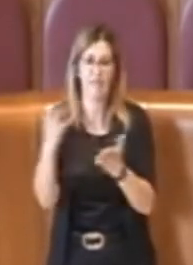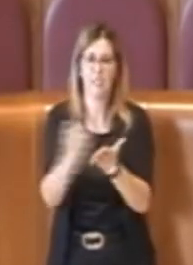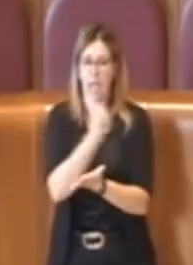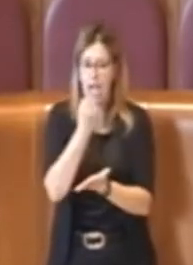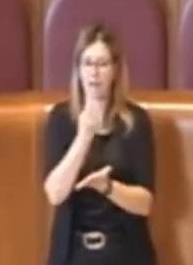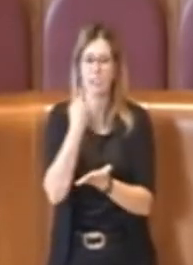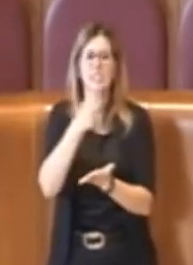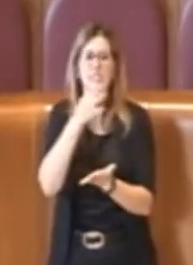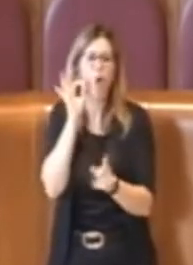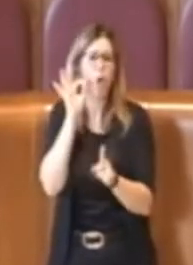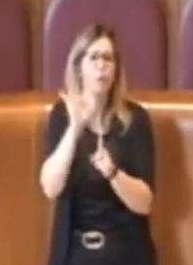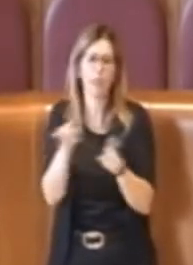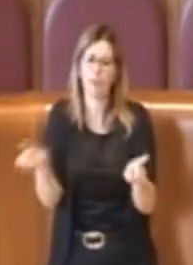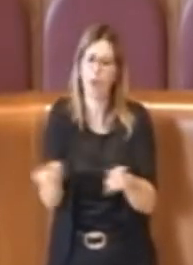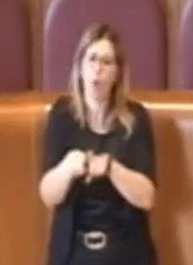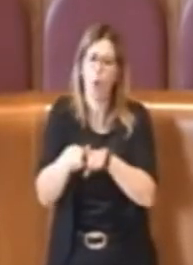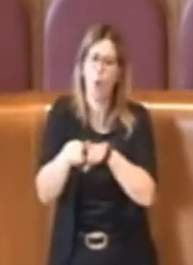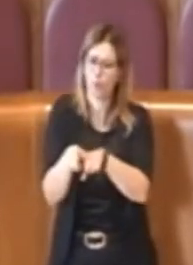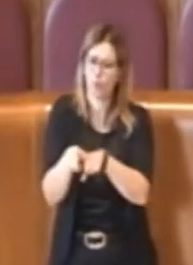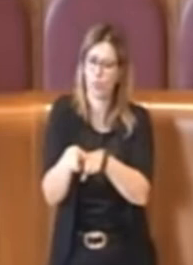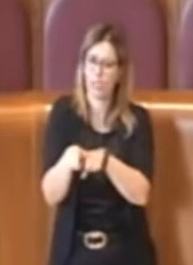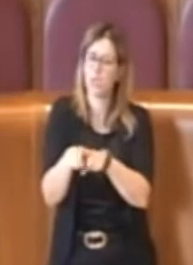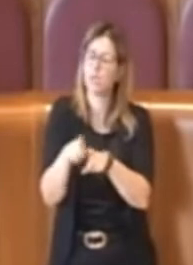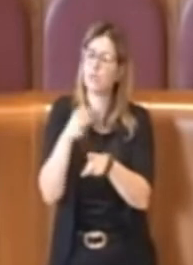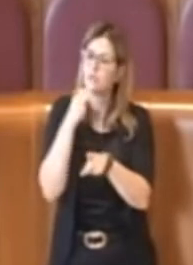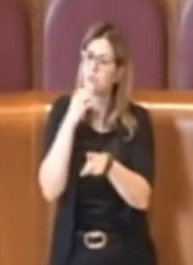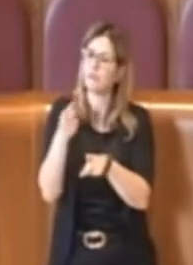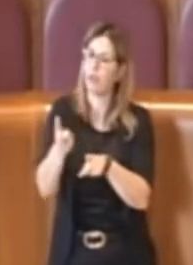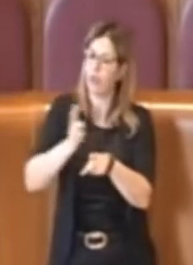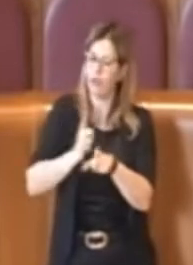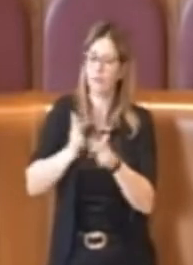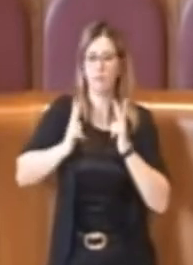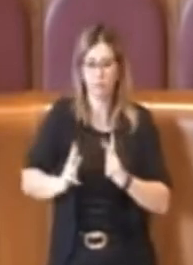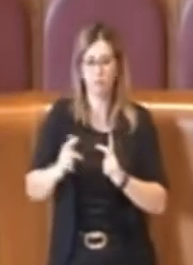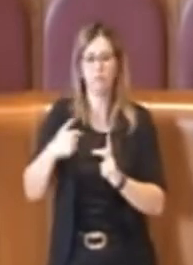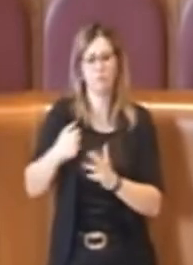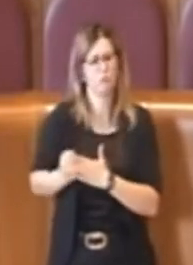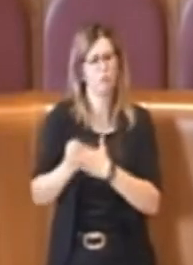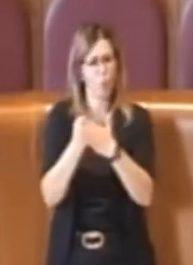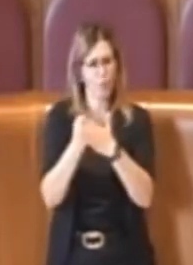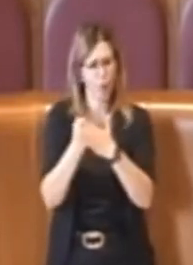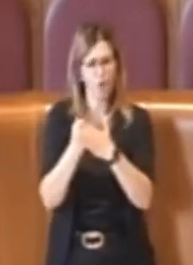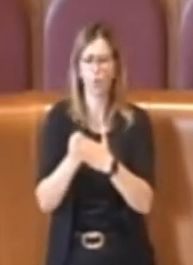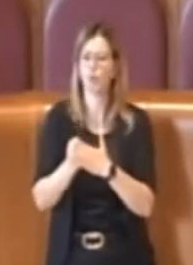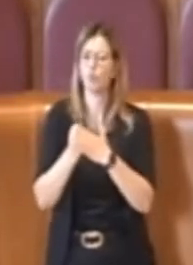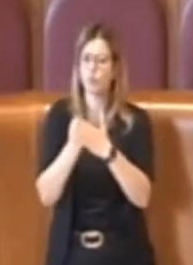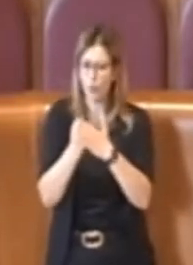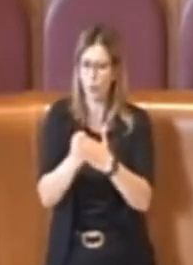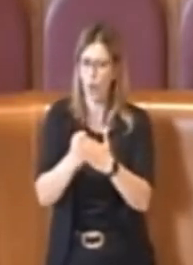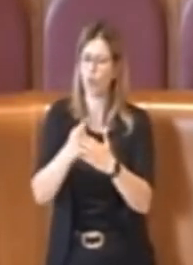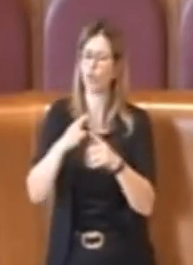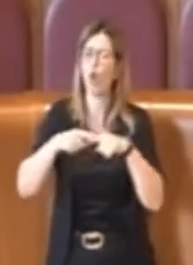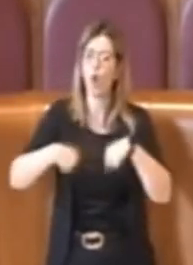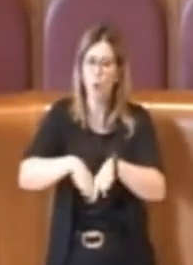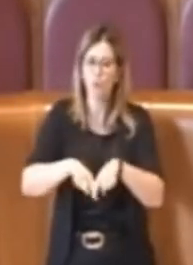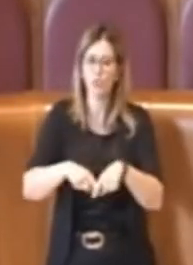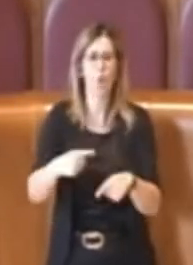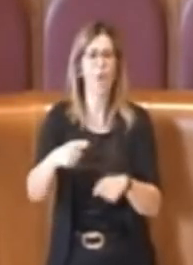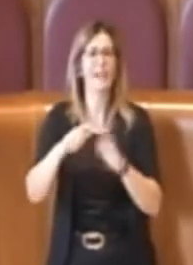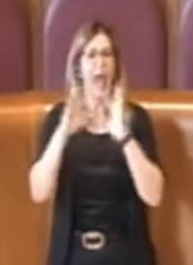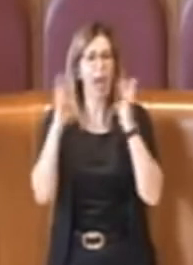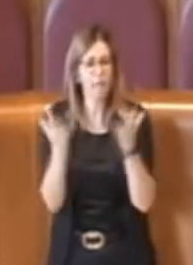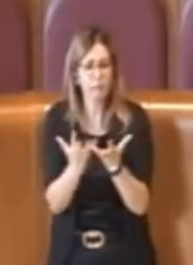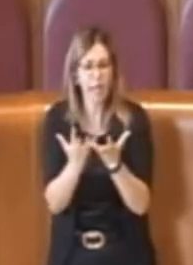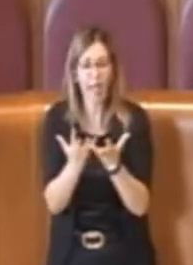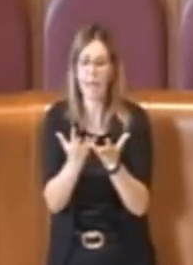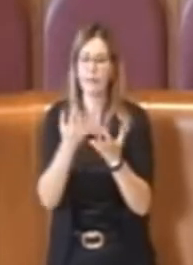questo veramente ci rassicura, lei avrà tutto il supporto, oltre dell'Assemblea Capitolina, ma della Commissione Ambiente, che sarà al suo fianco